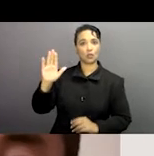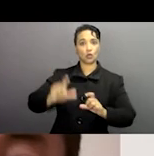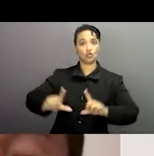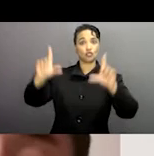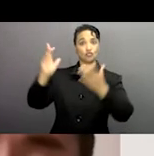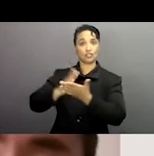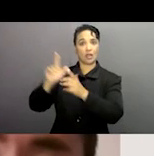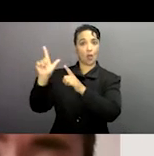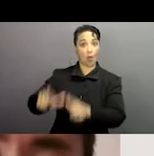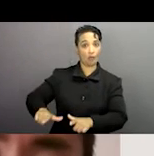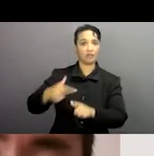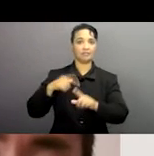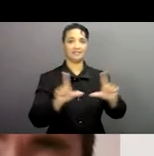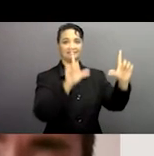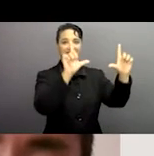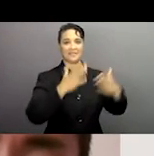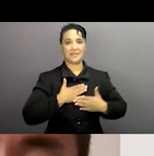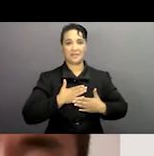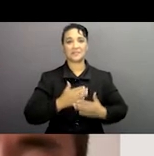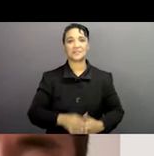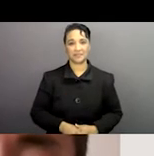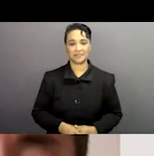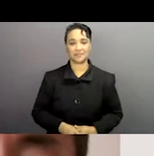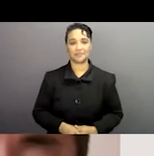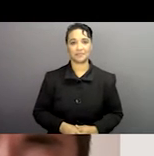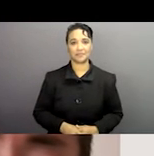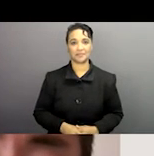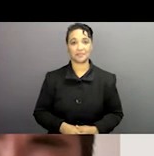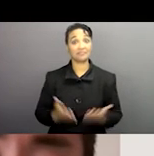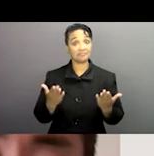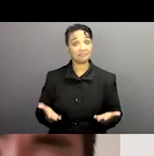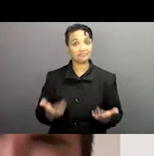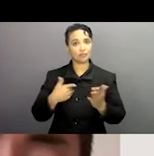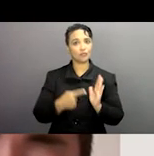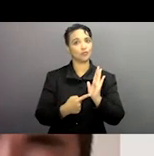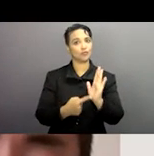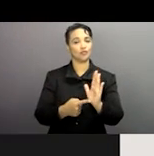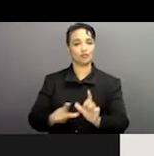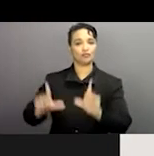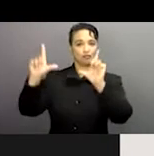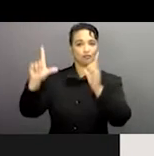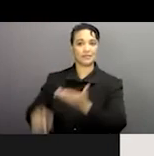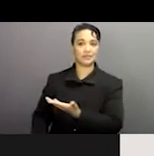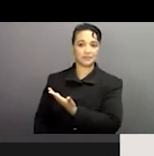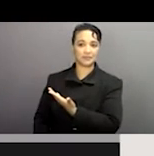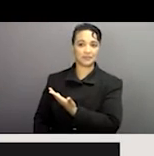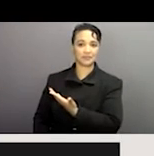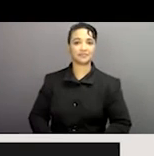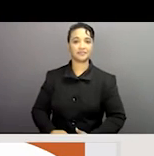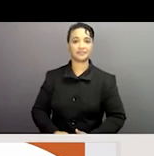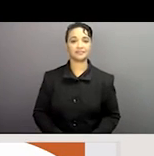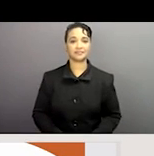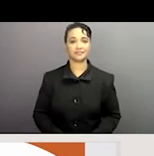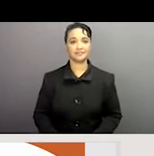arrêter votre écran pour que je puisse partager le lien s'il vous plaît maintenant je voudrais choisir si vous le permettez bien